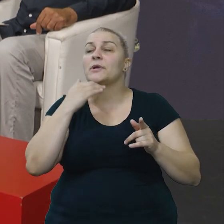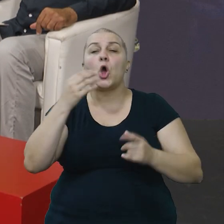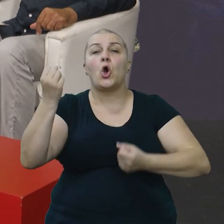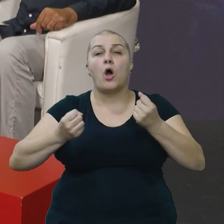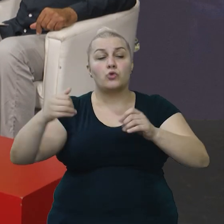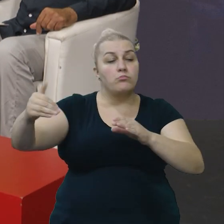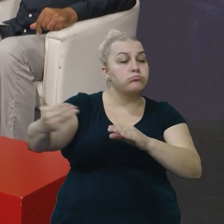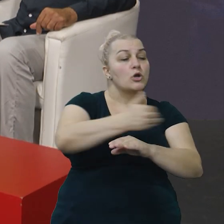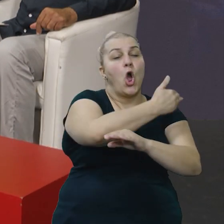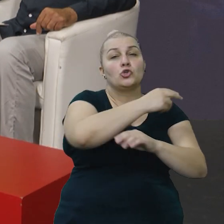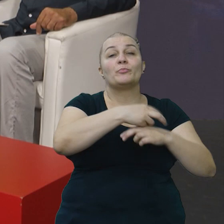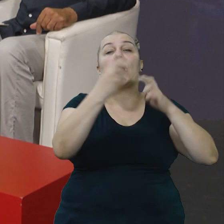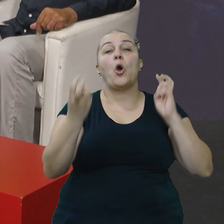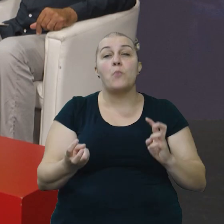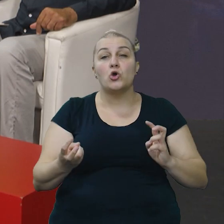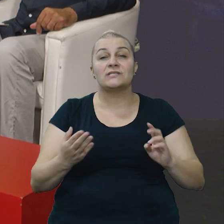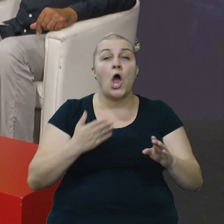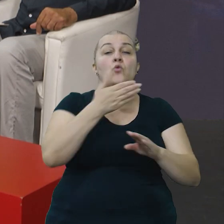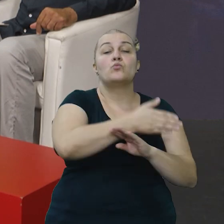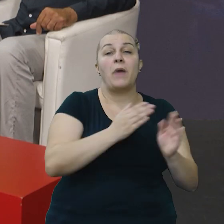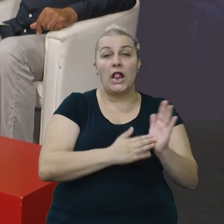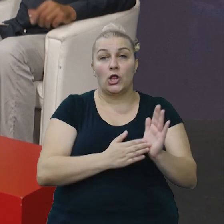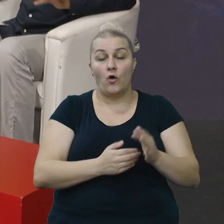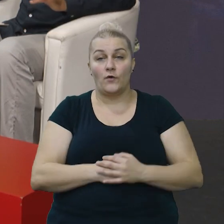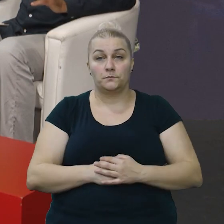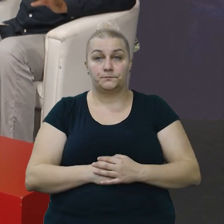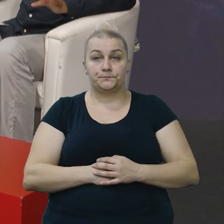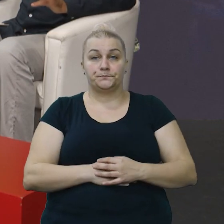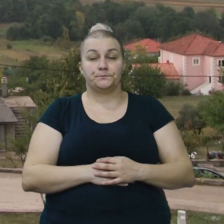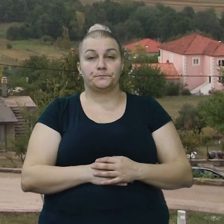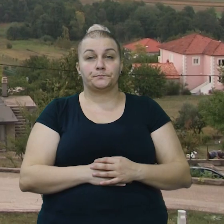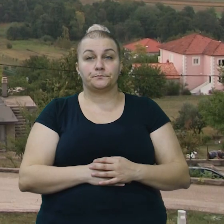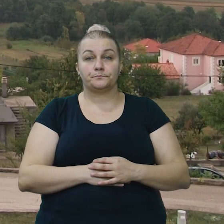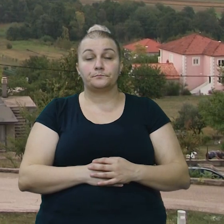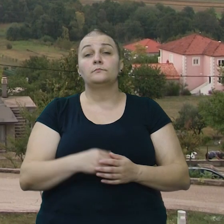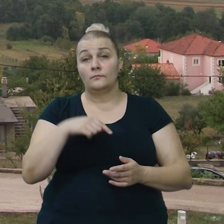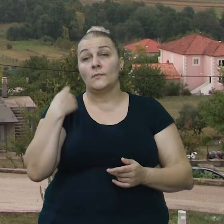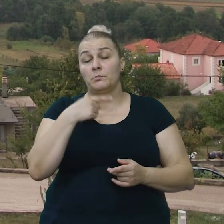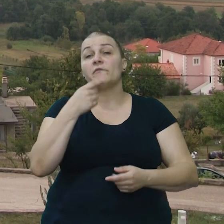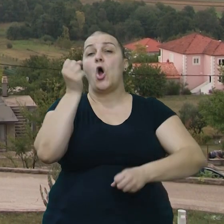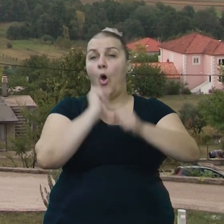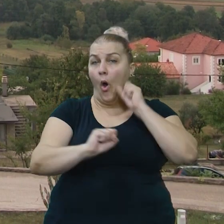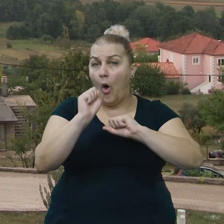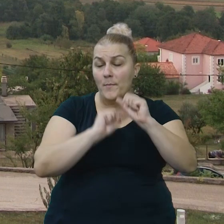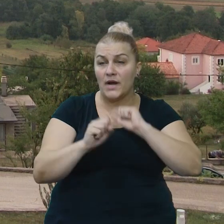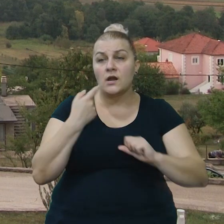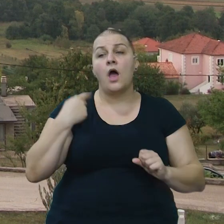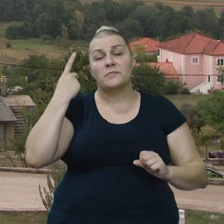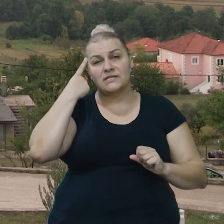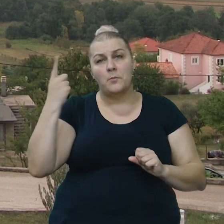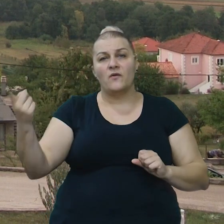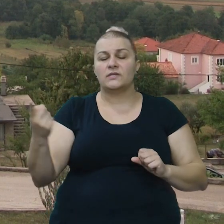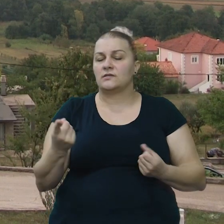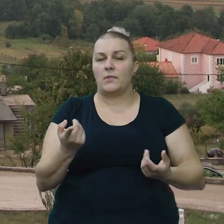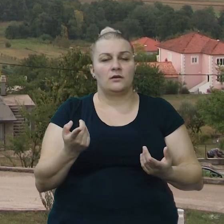vozilo preko mosta u Maljko. E sad, jospe, govorimo isključivo obrana. Vi ste bili, znamo i sami, kako